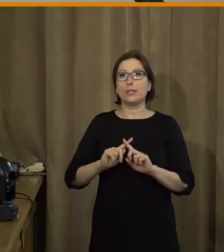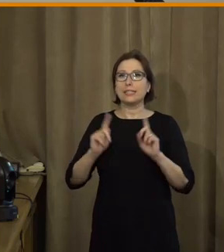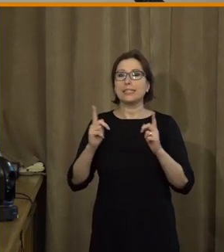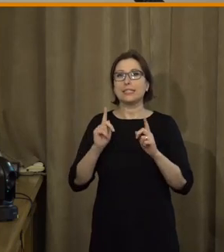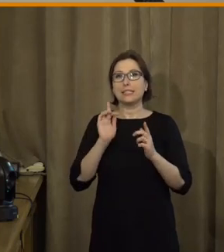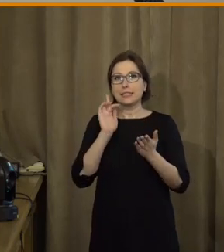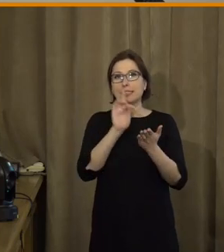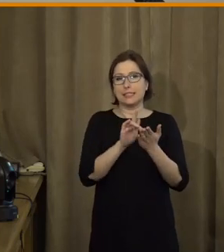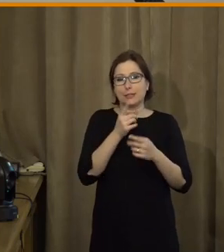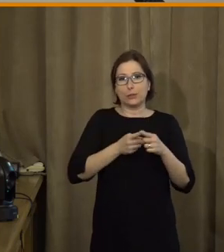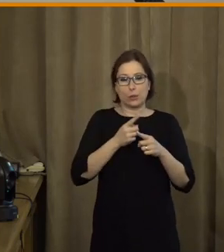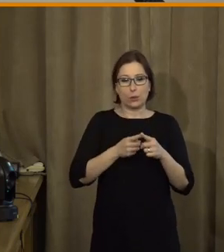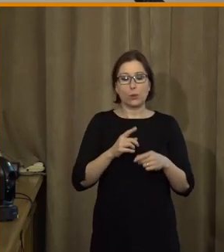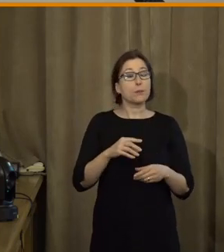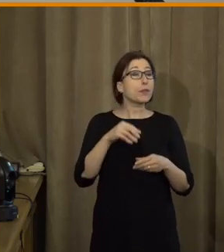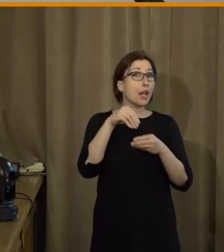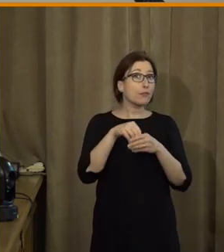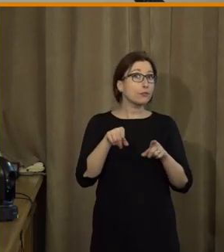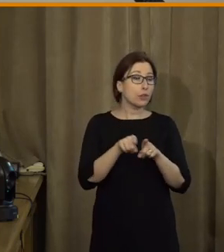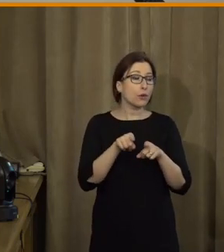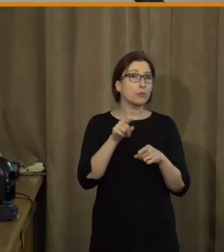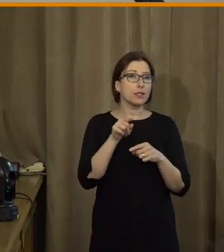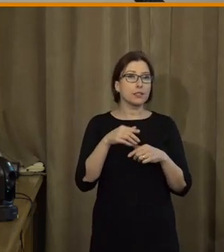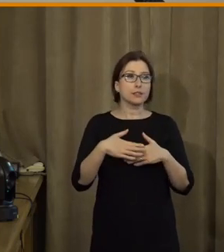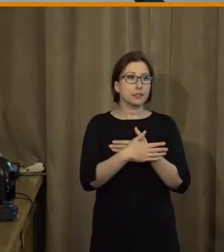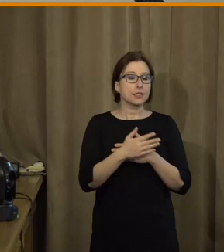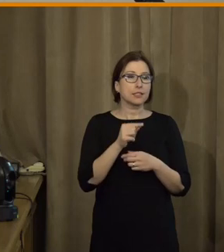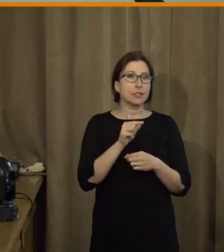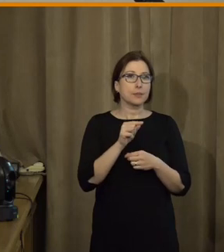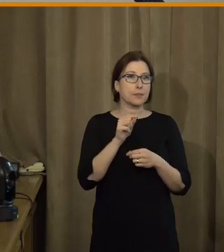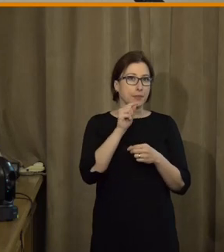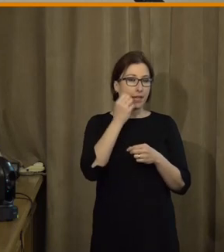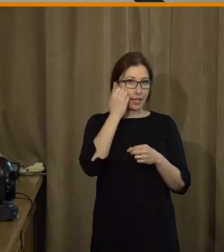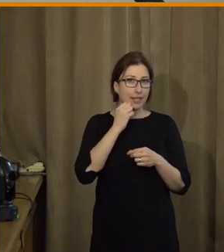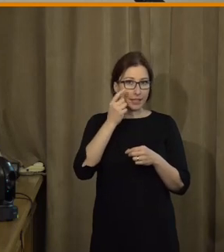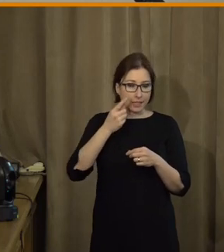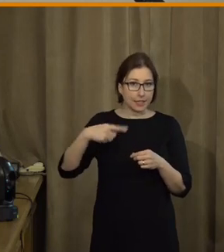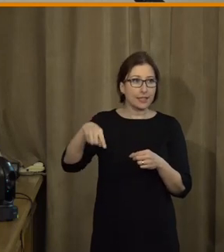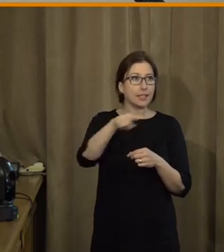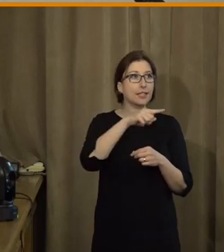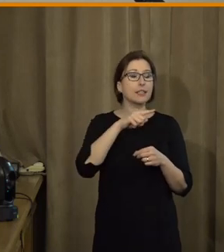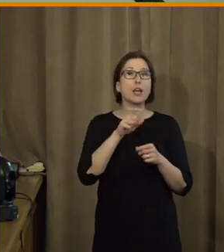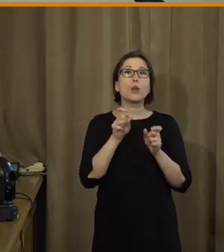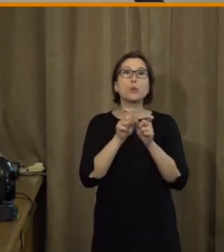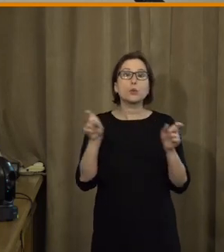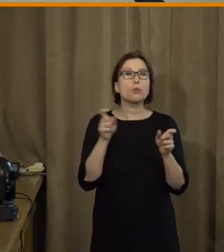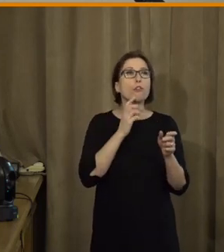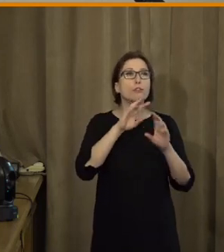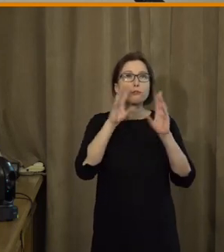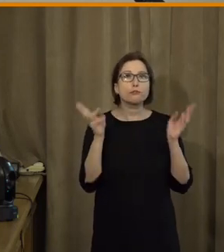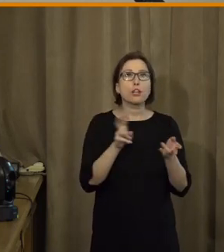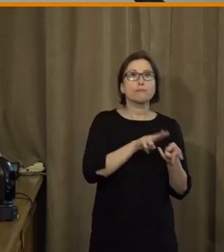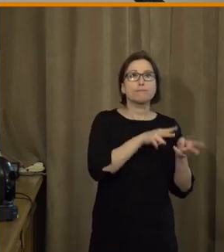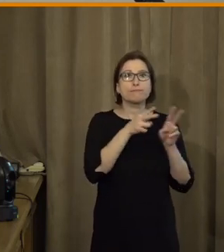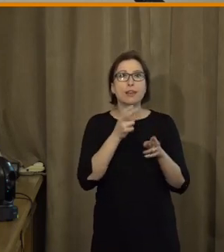trošku jiného. Já si myslím, že cílem by mělo být, aby lidé kvůli v procesu digitalizace